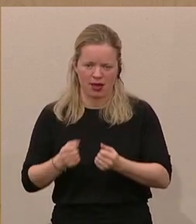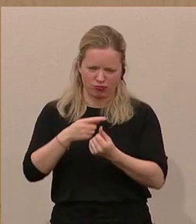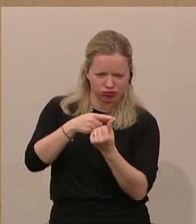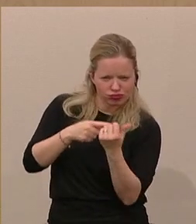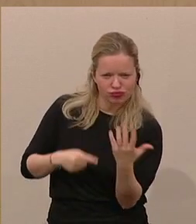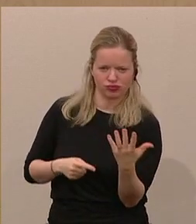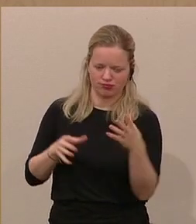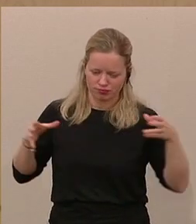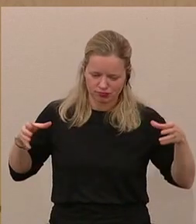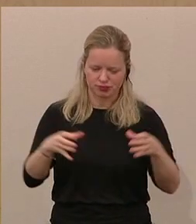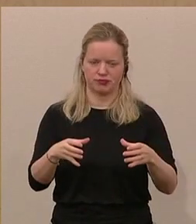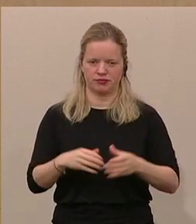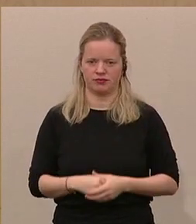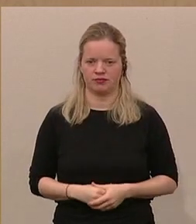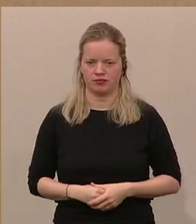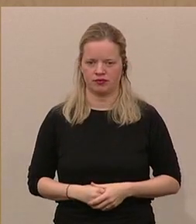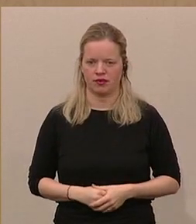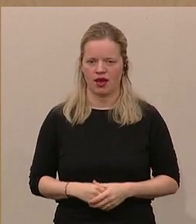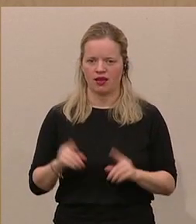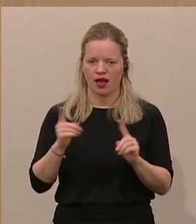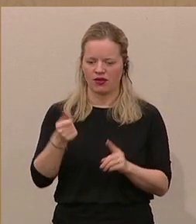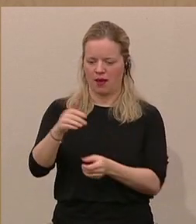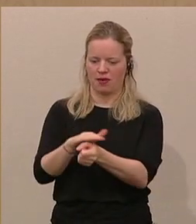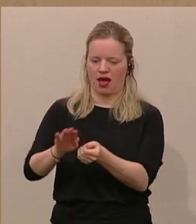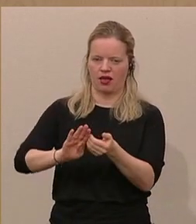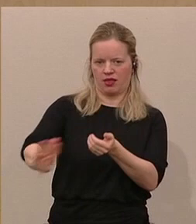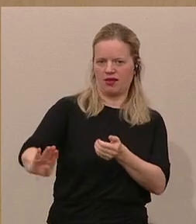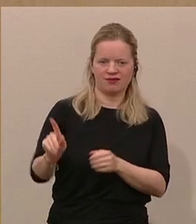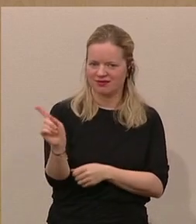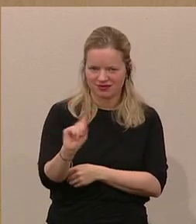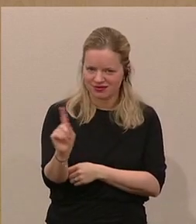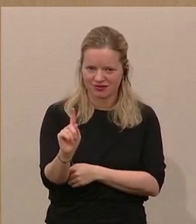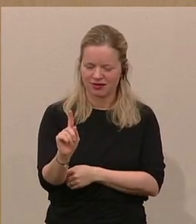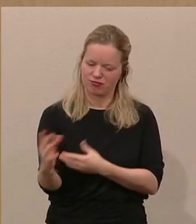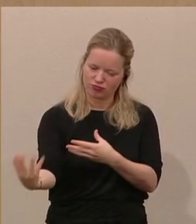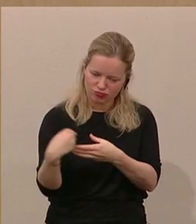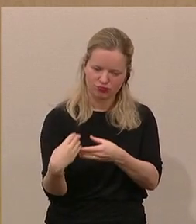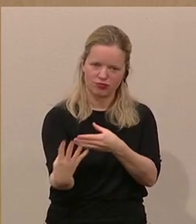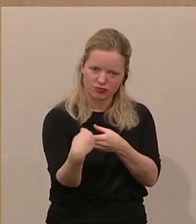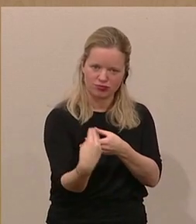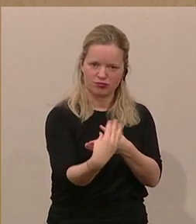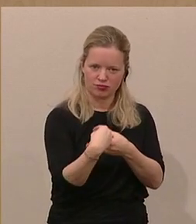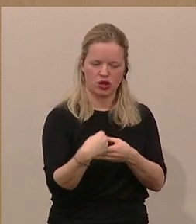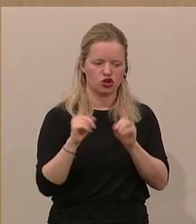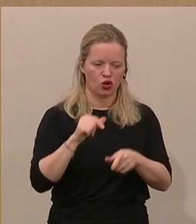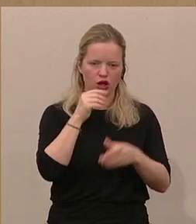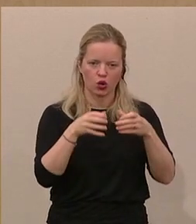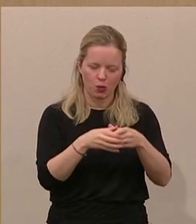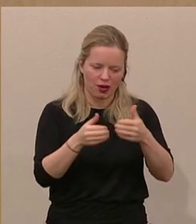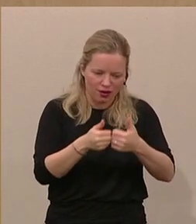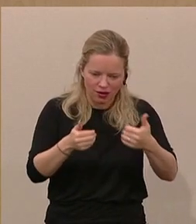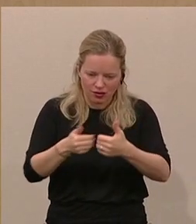viele mehr. Kein Bereich darf ausgeschlossen werden. Keine Gruppe separat betrachtet werden.